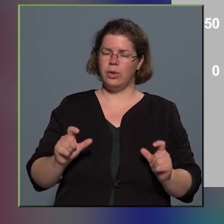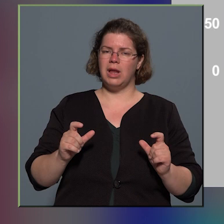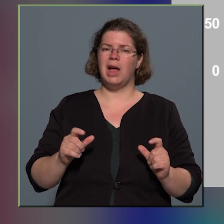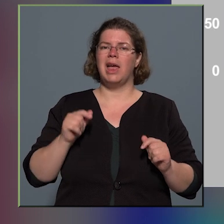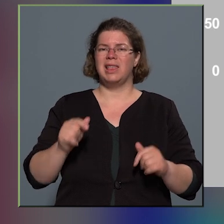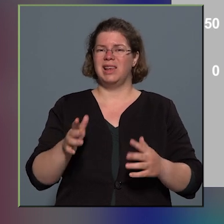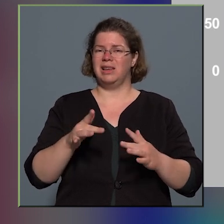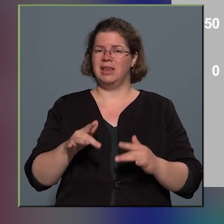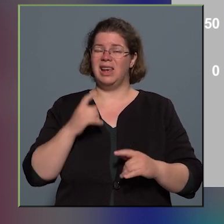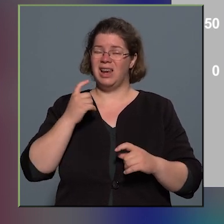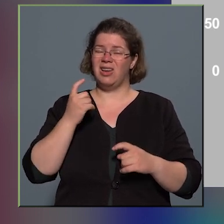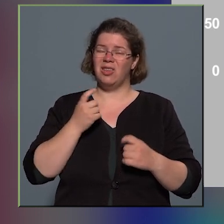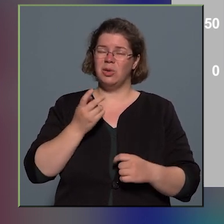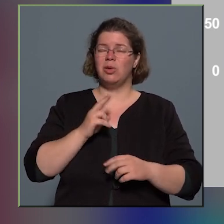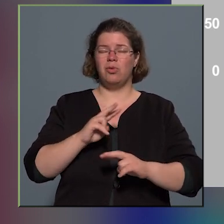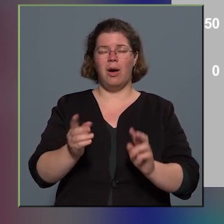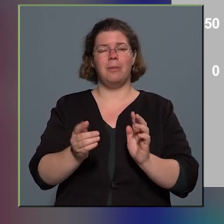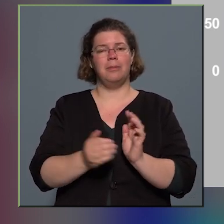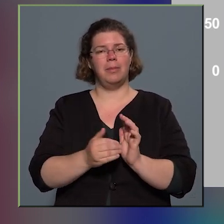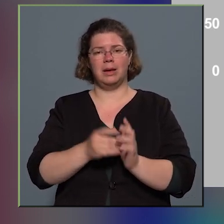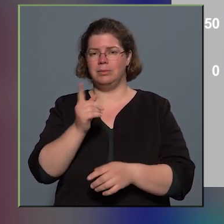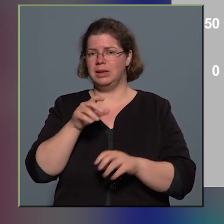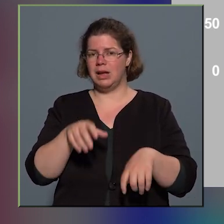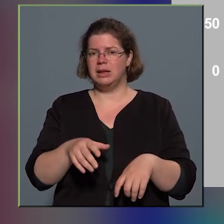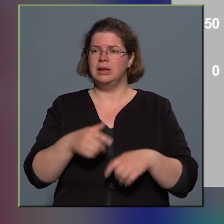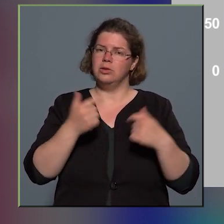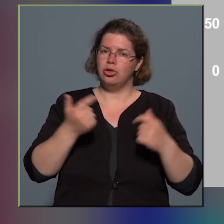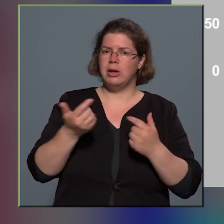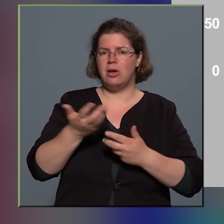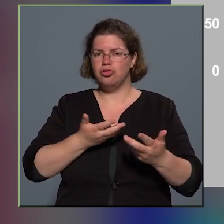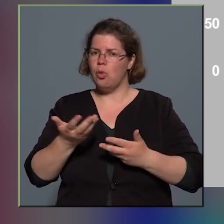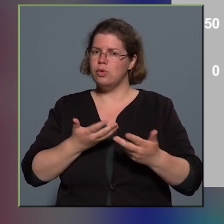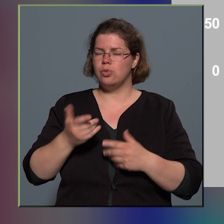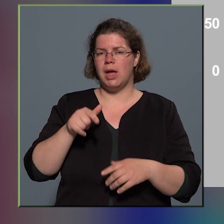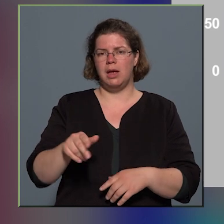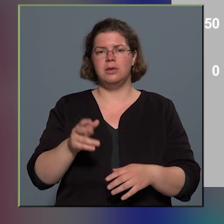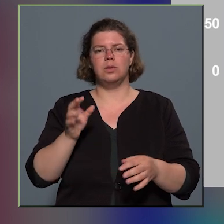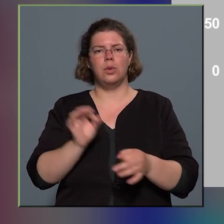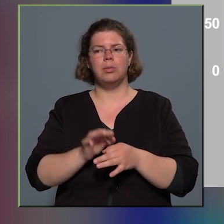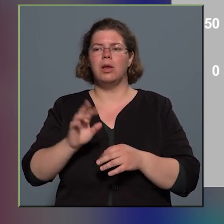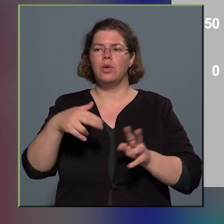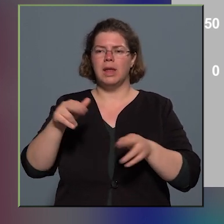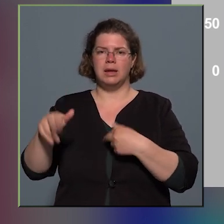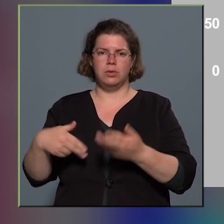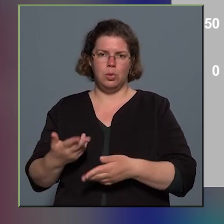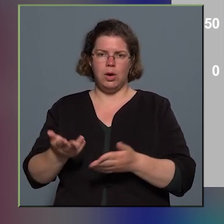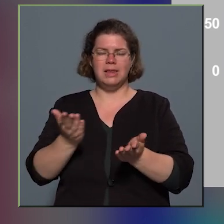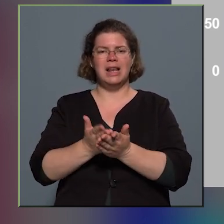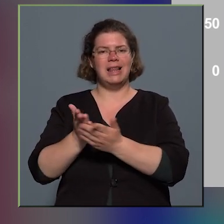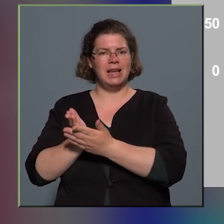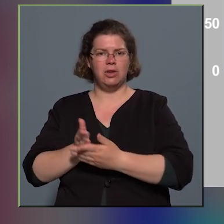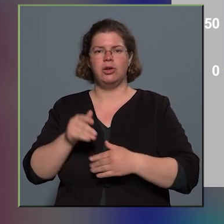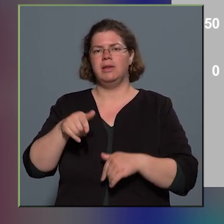ezen a téren azt gondolom, hogy azért van még mit tennünk. Taláncskoztunk is ez ügyben, összehívtuk az illetékeseket, az idei év egyik fő